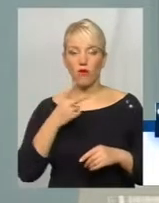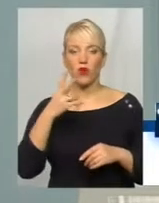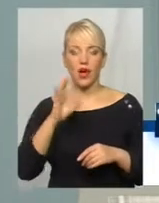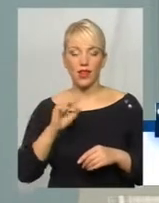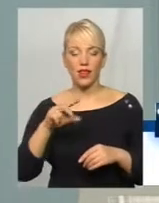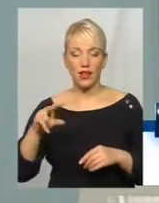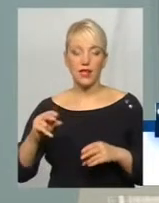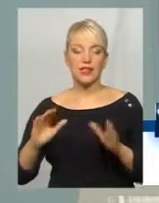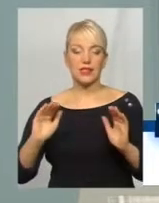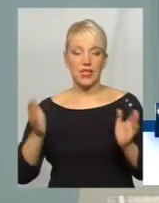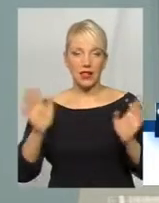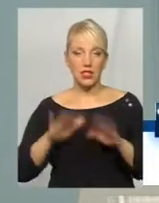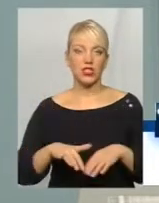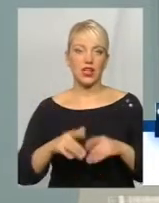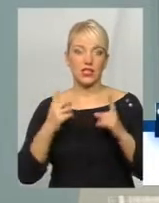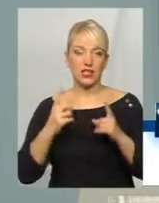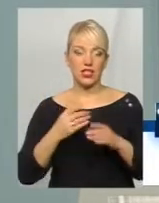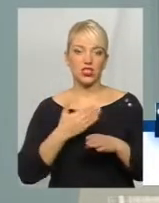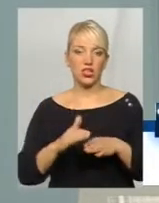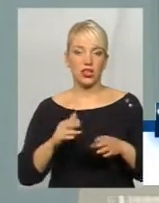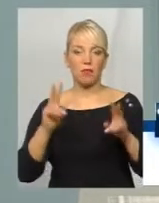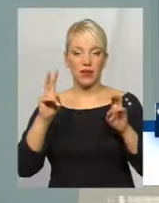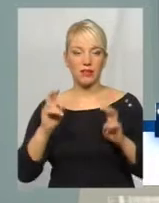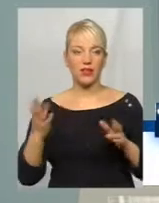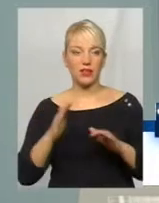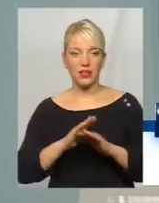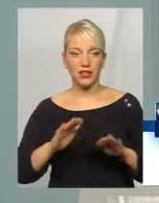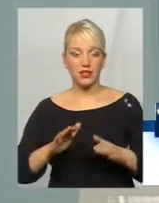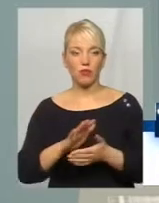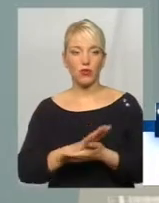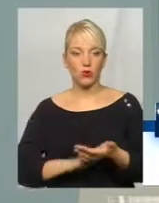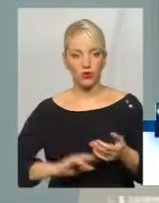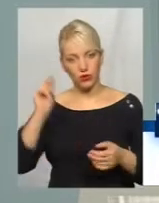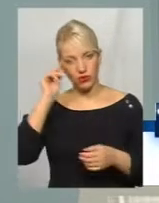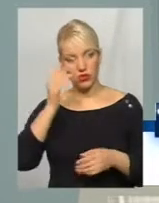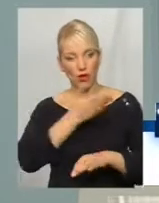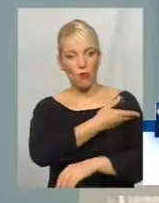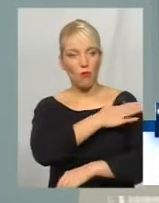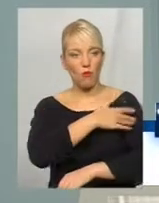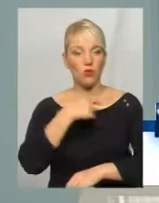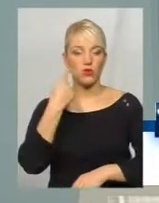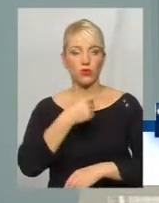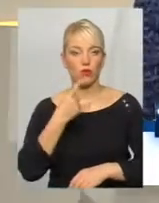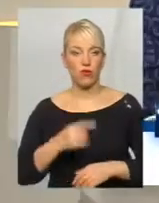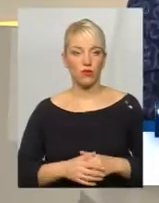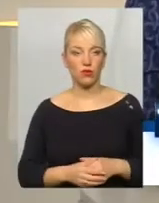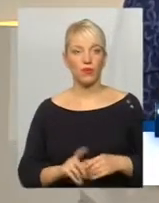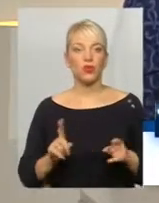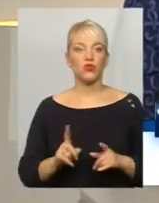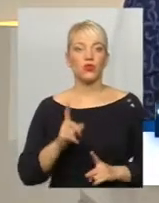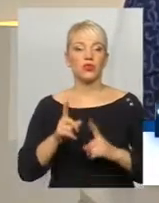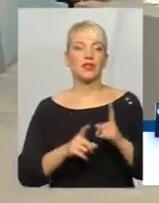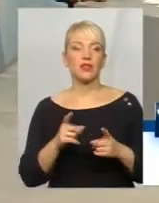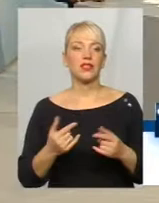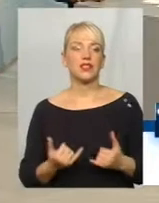час залишається значна частина предметів, які діти продовжують вивчати польською мовою. Що зміниться для цих шкіл?